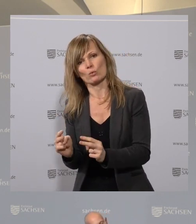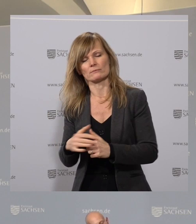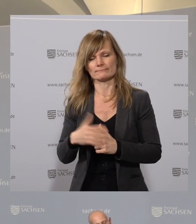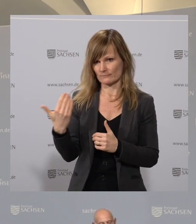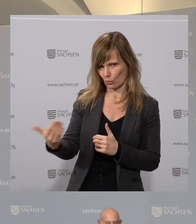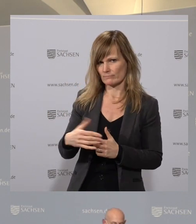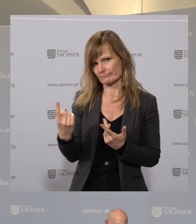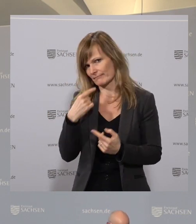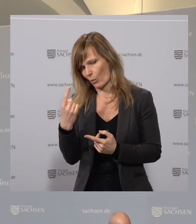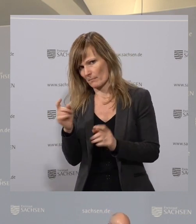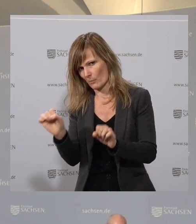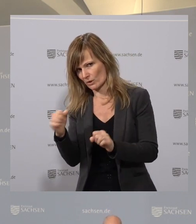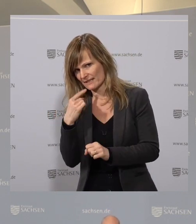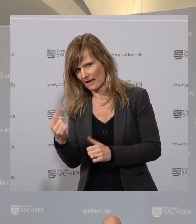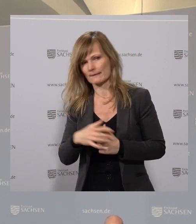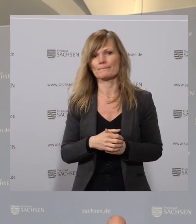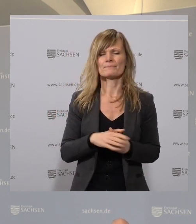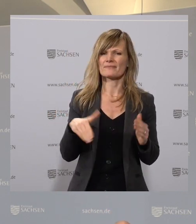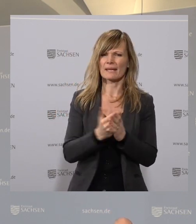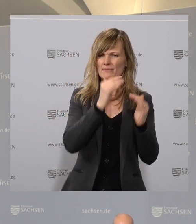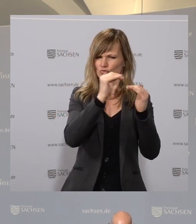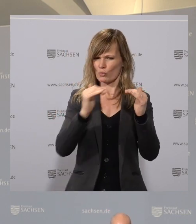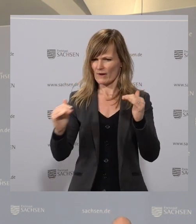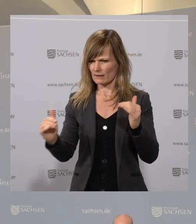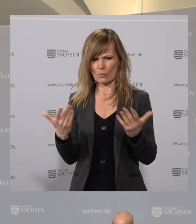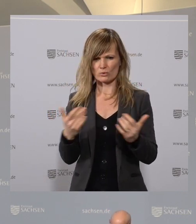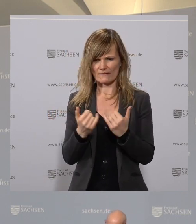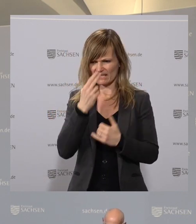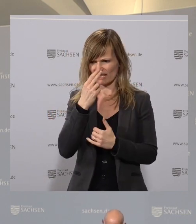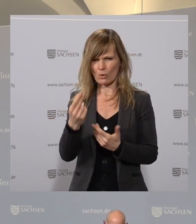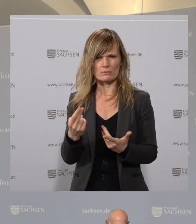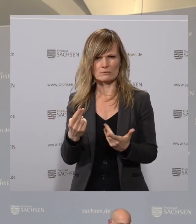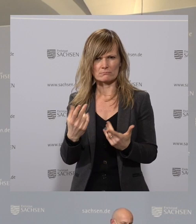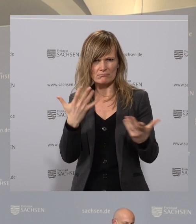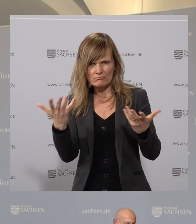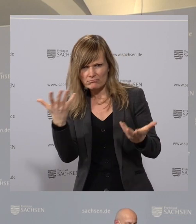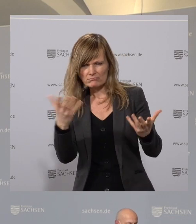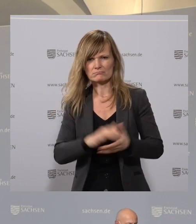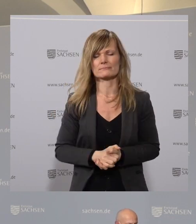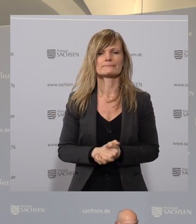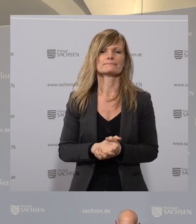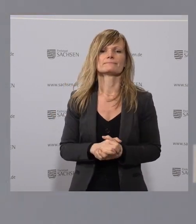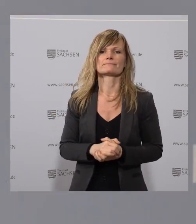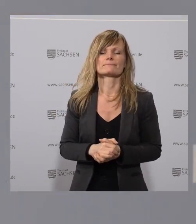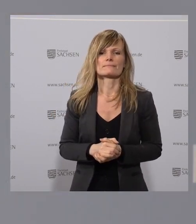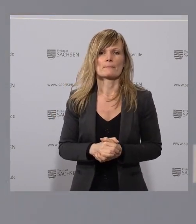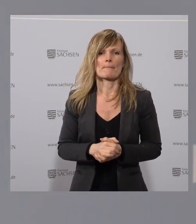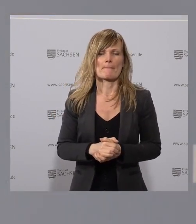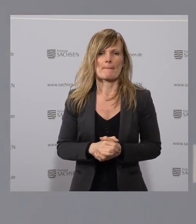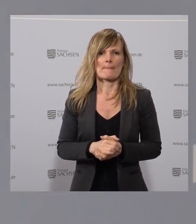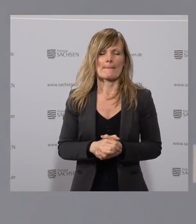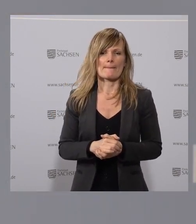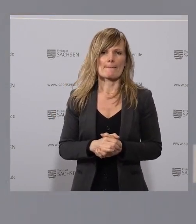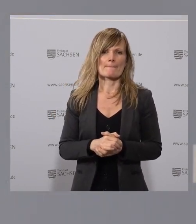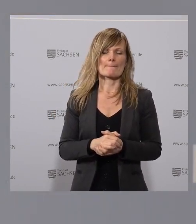wegfällt? Gibt es da eine Art Stufenplan, eine Abstufung oder eine Kommunikationsstrategie, wie Sie damit umgehen wollen? Also